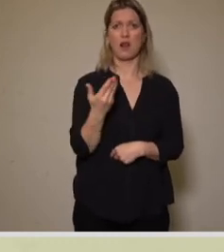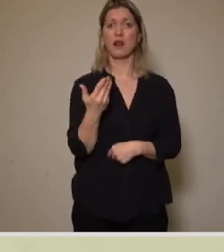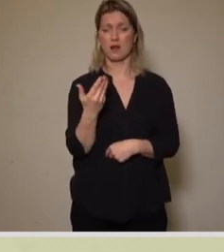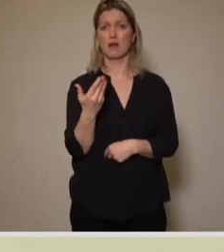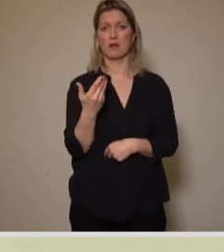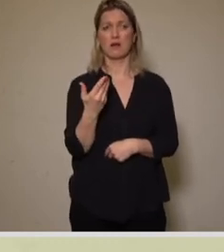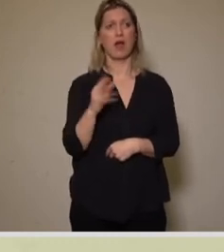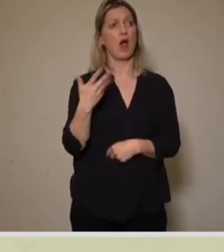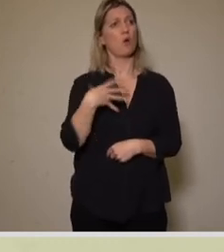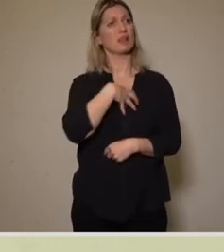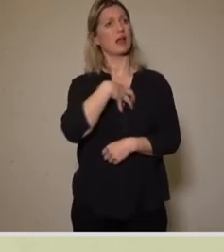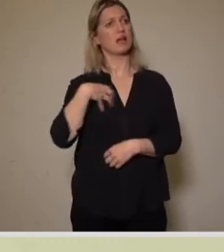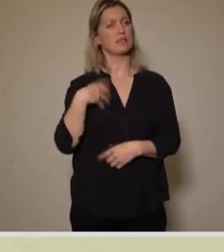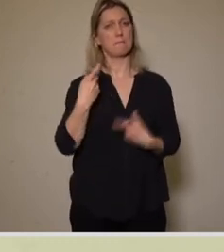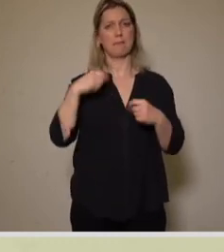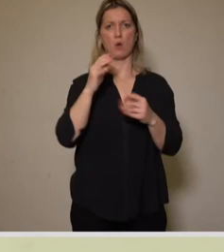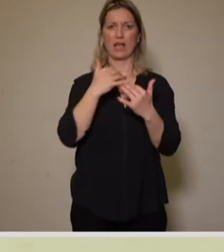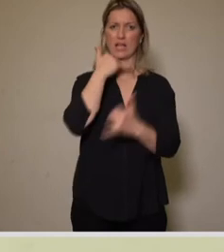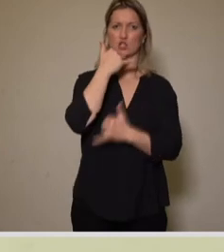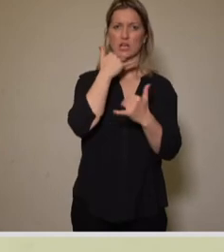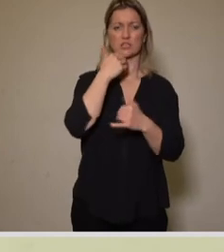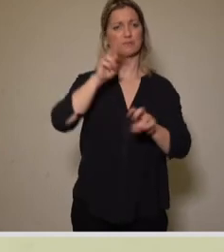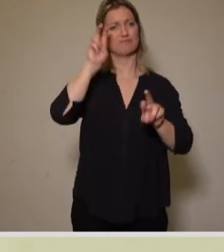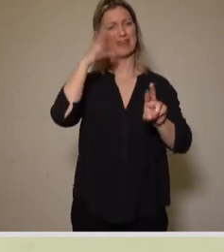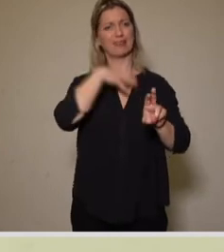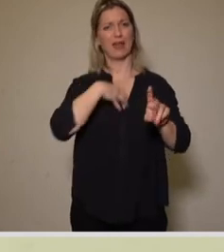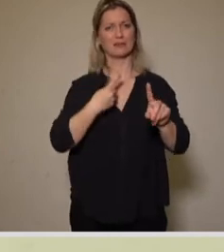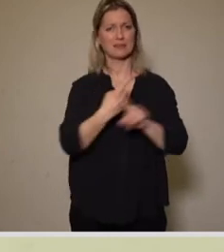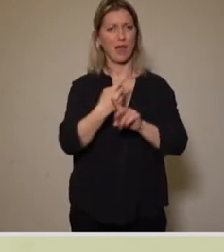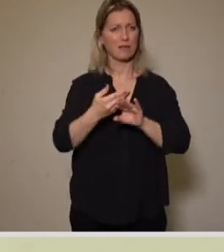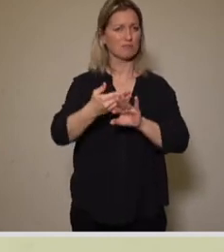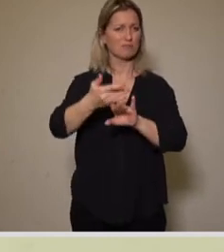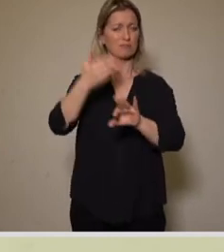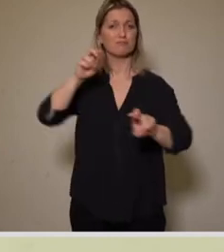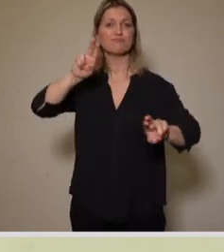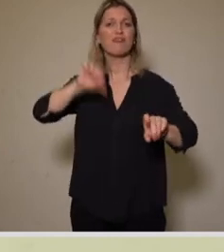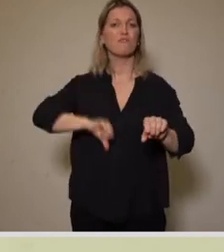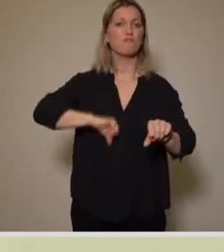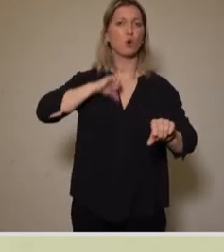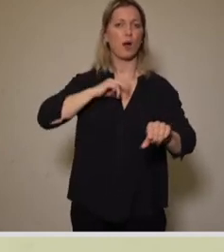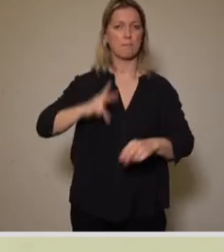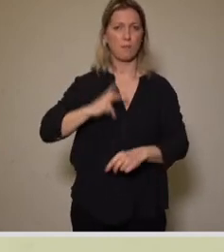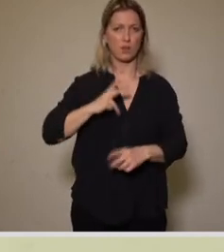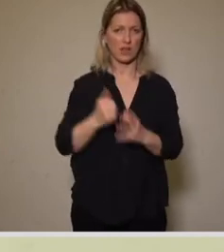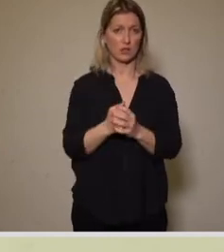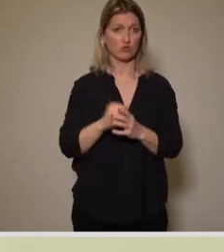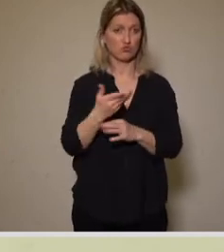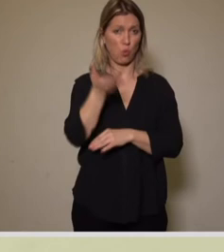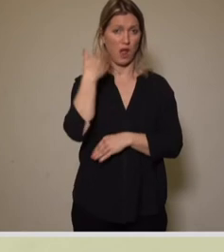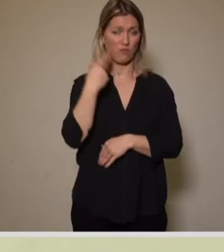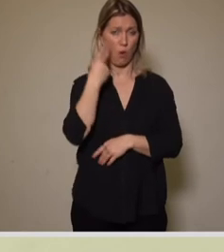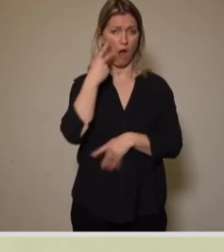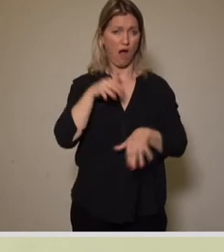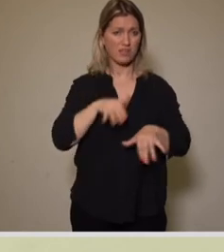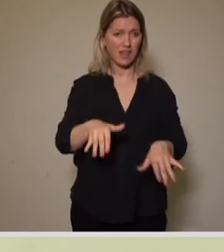Dresdner Baugeschichte, nämlich der frühen Moderne, zurückgeht. Denn bereits in der Antike und im Mittelalter spielten ja öffentliche